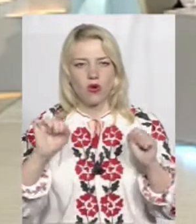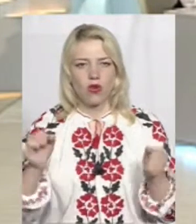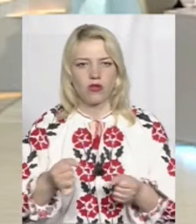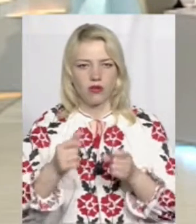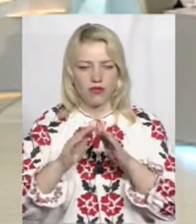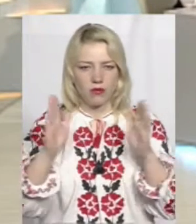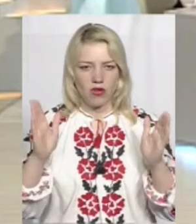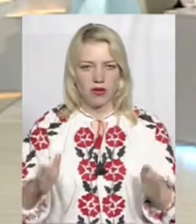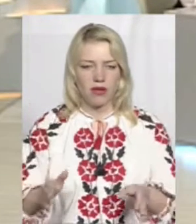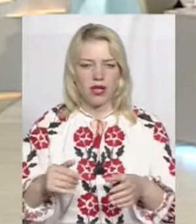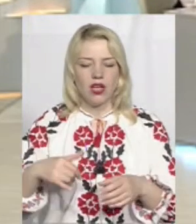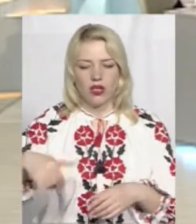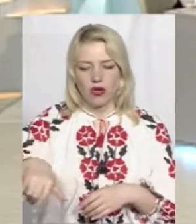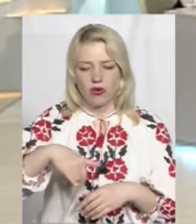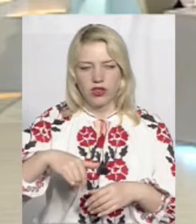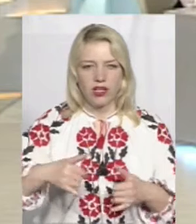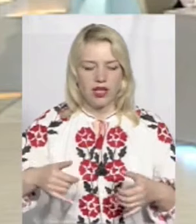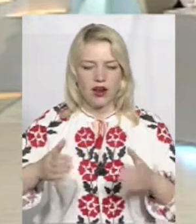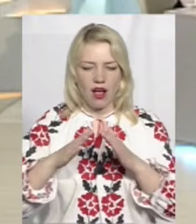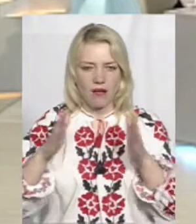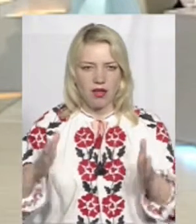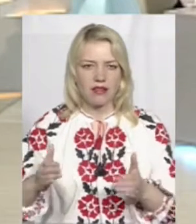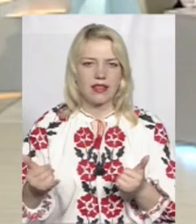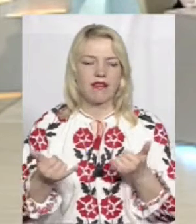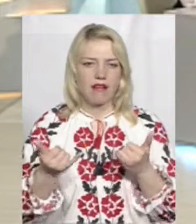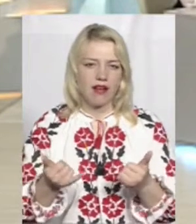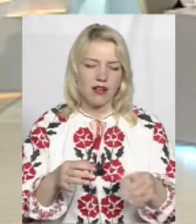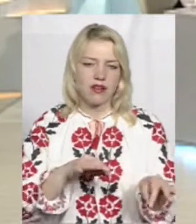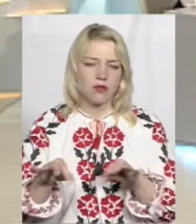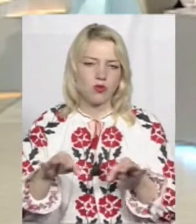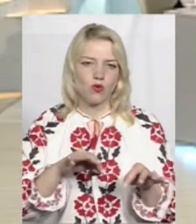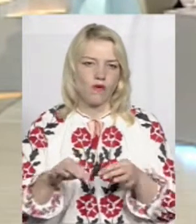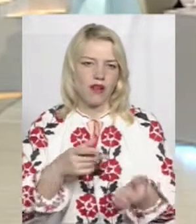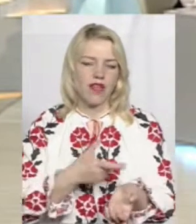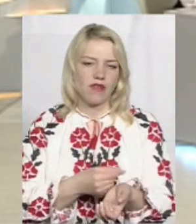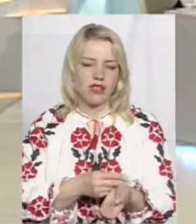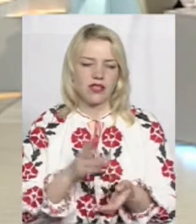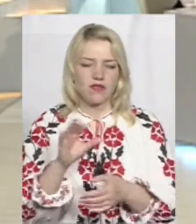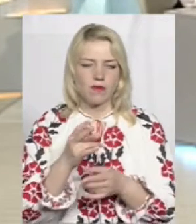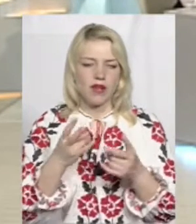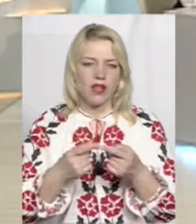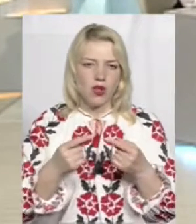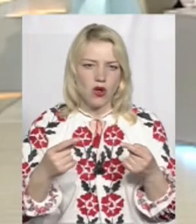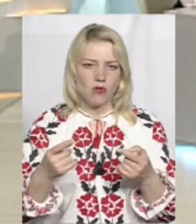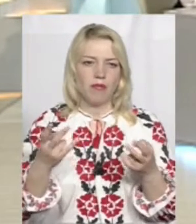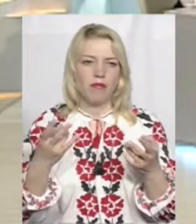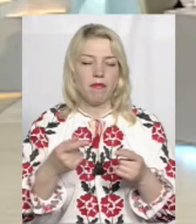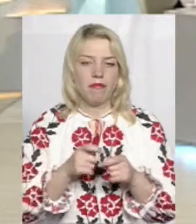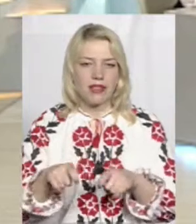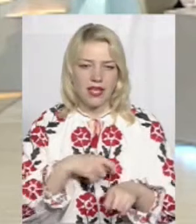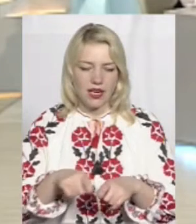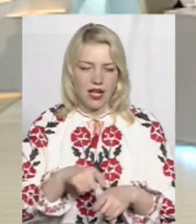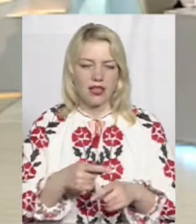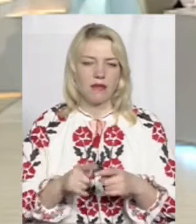елементами, і контейнерами для транспортування вакцин, всіма розхідними матеріалами вакцин у нас теж поки що достатньо.